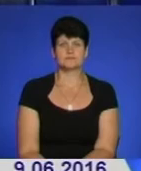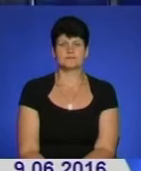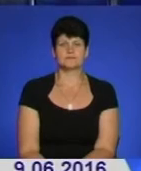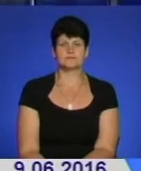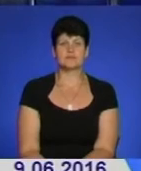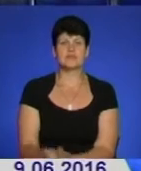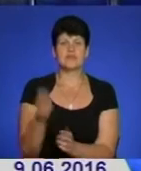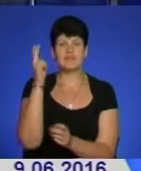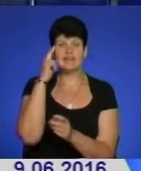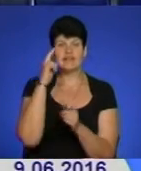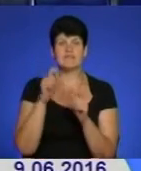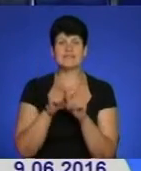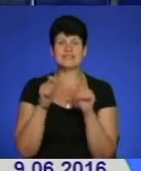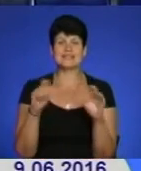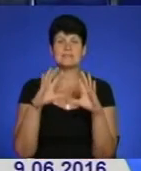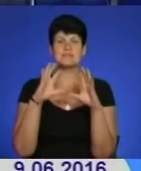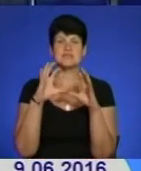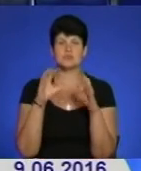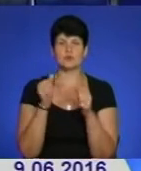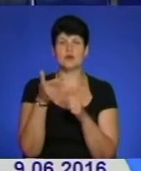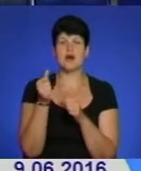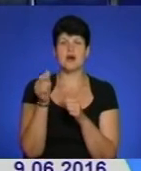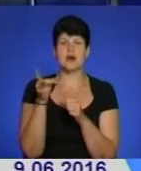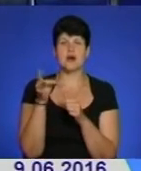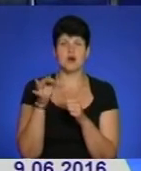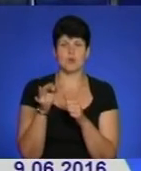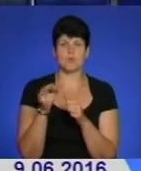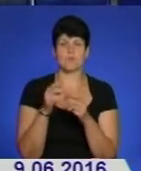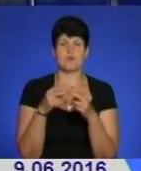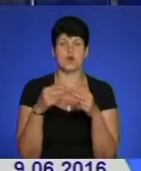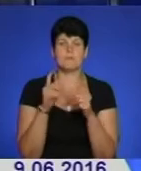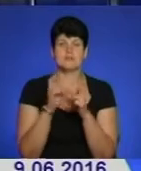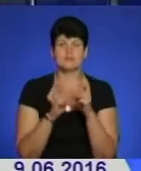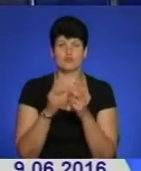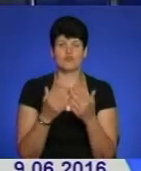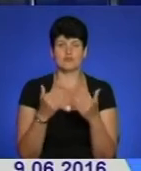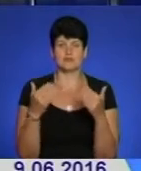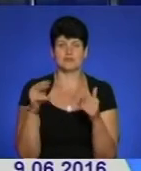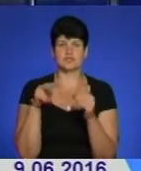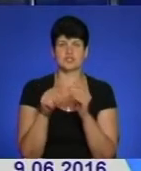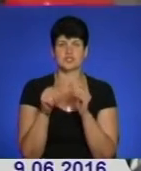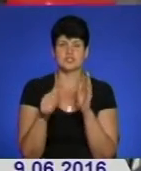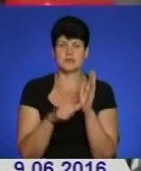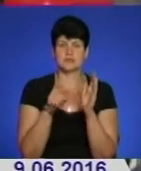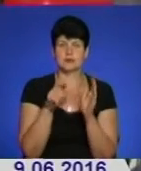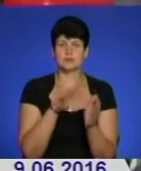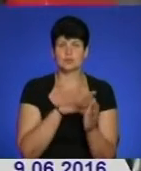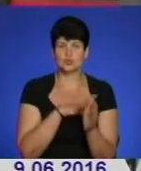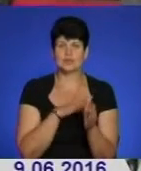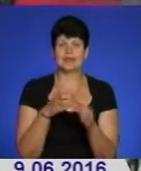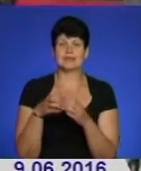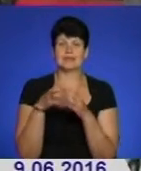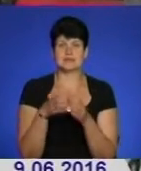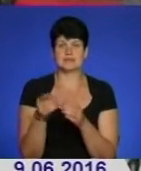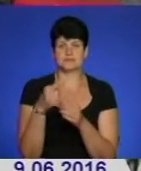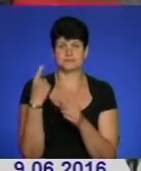У Києві відкрили міжнародну агропромислову виставку «Агро-2016». Там побувала делегація з Тернопіщини. Це влада та керівники